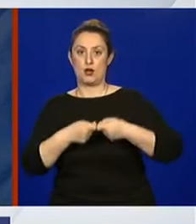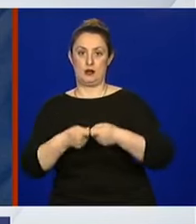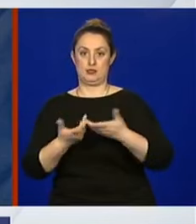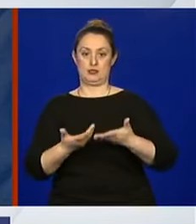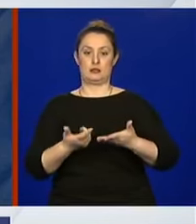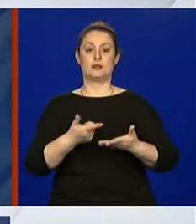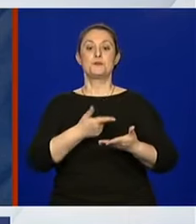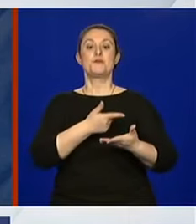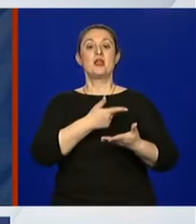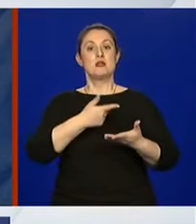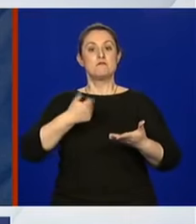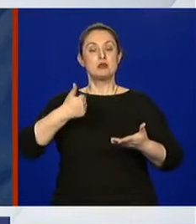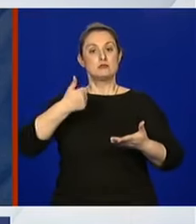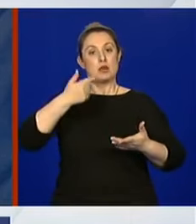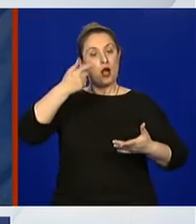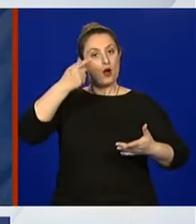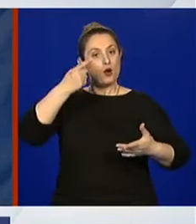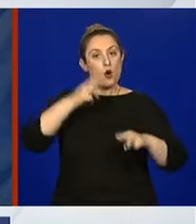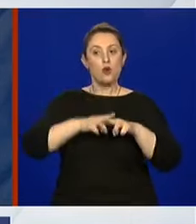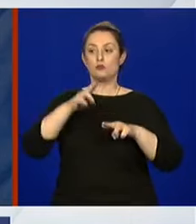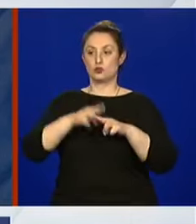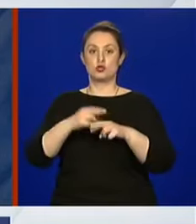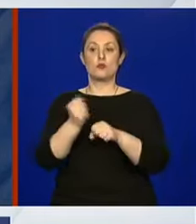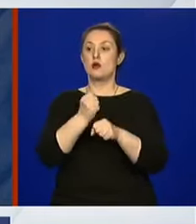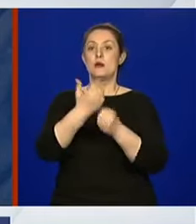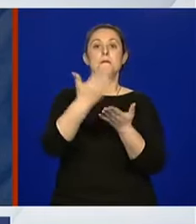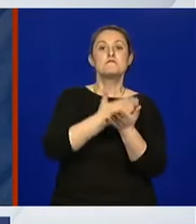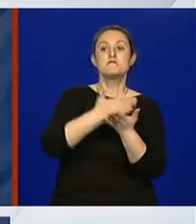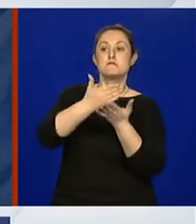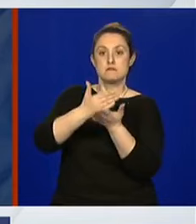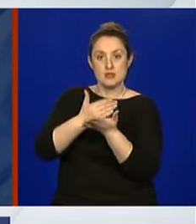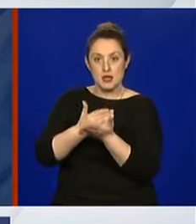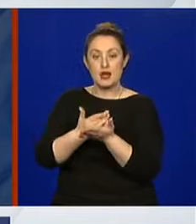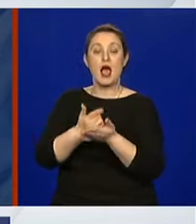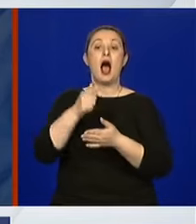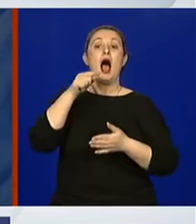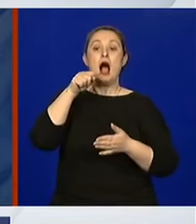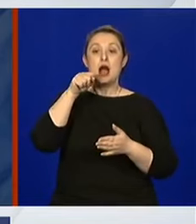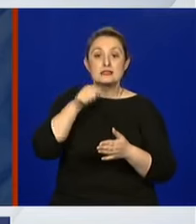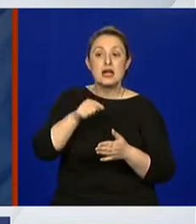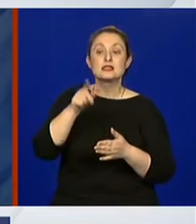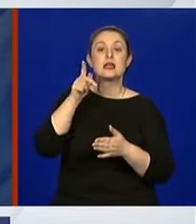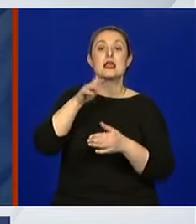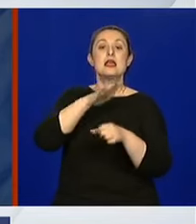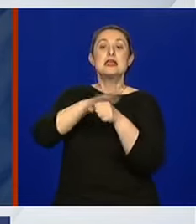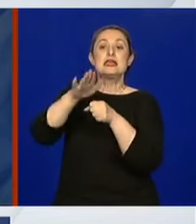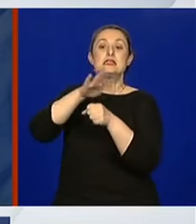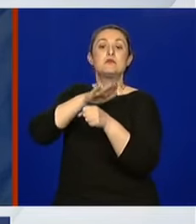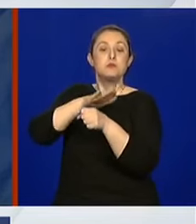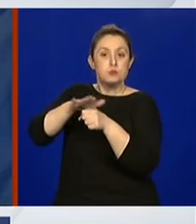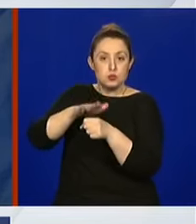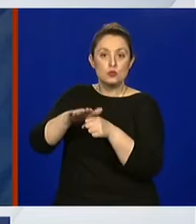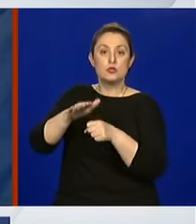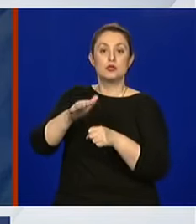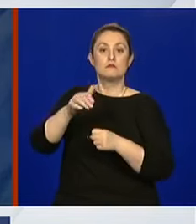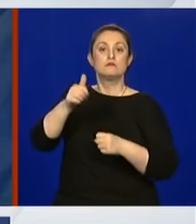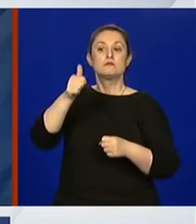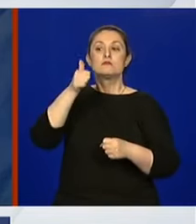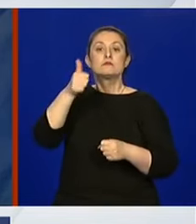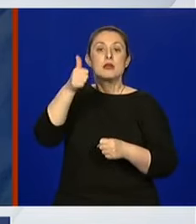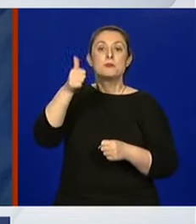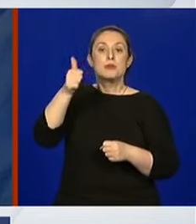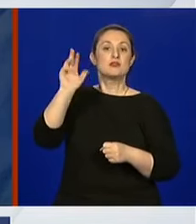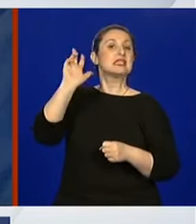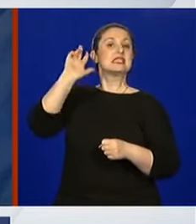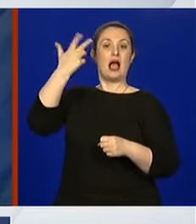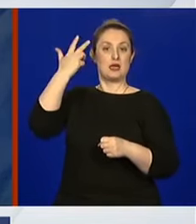i donosimo mjere sve u cilju ispunjavanja prvog zahtjeva,